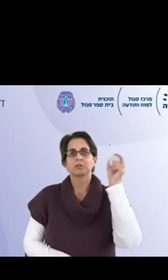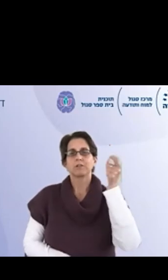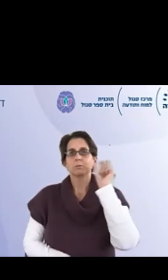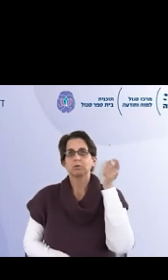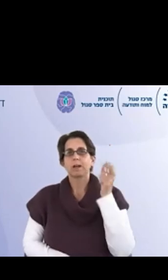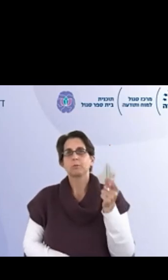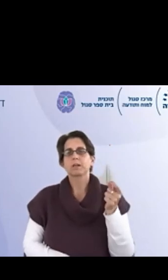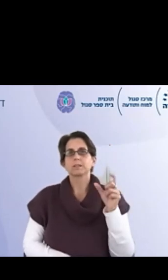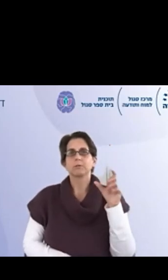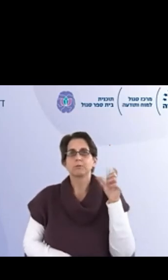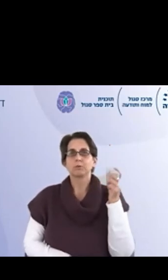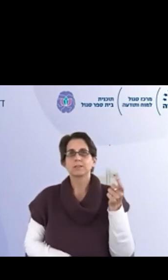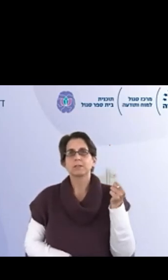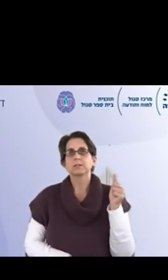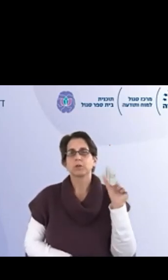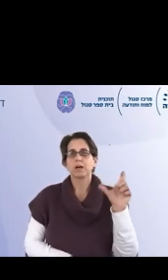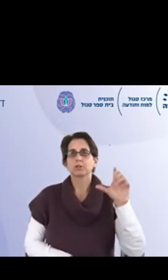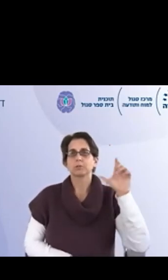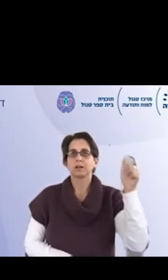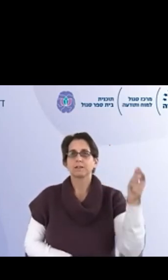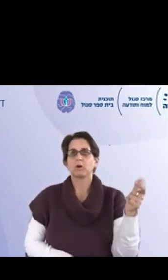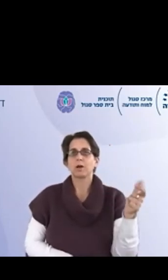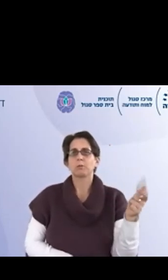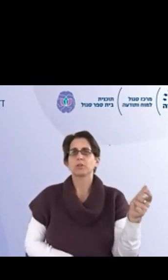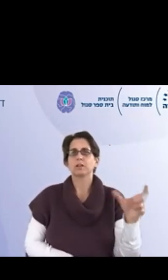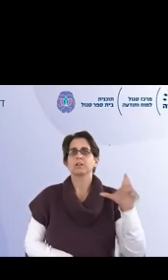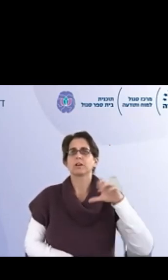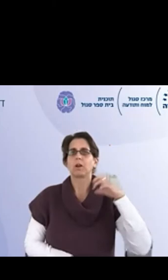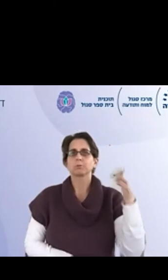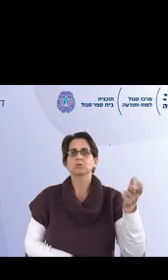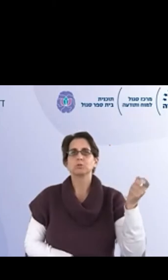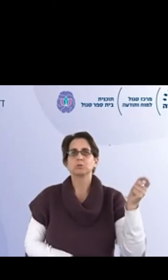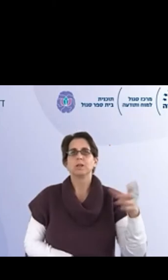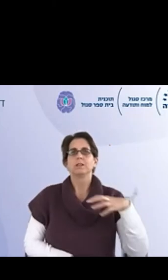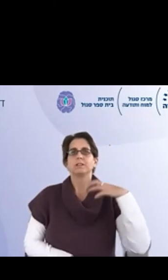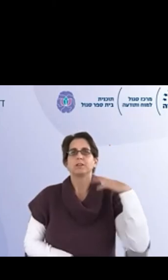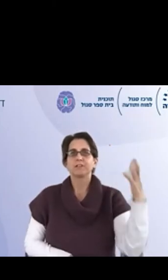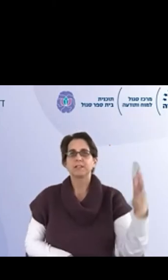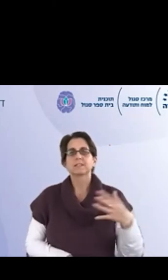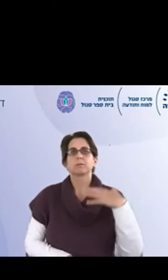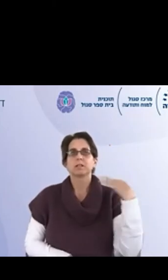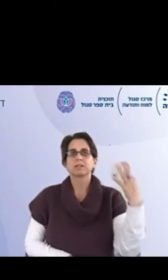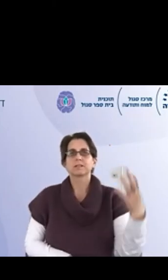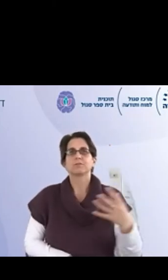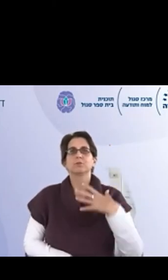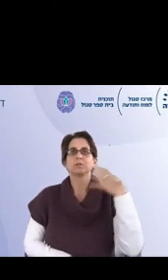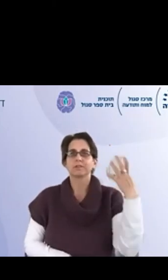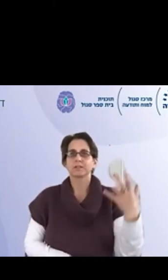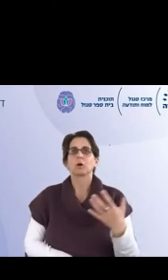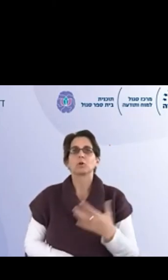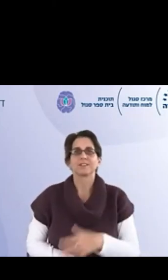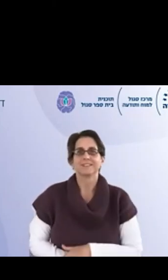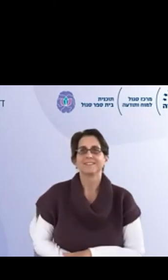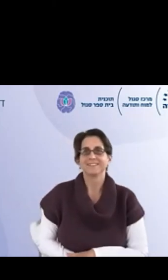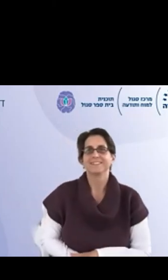אגיד לטובת מישהו אולי לא מכיר אז האבוק הזה בעצם מונח שמתאר את העולם המודרני כעולם שהוא נפיץ ובלתי צפוי